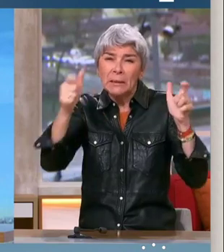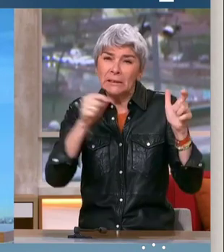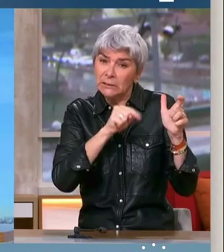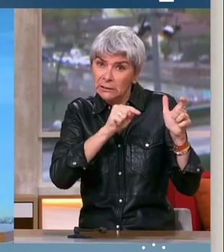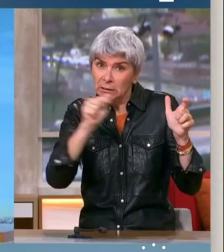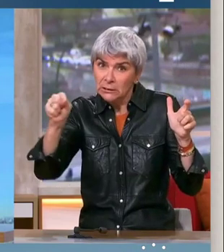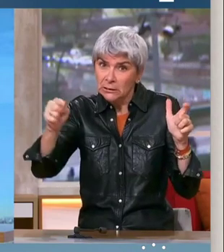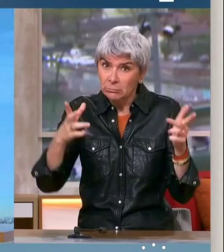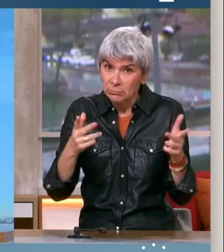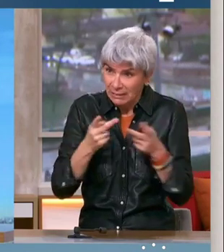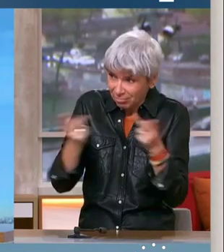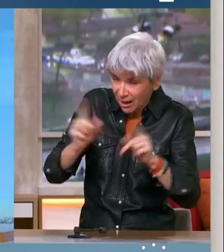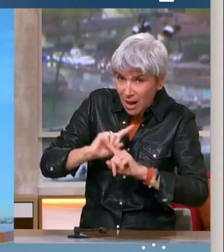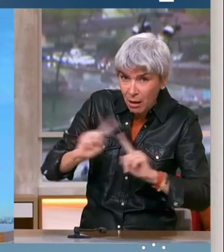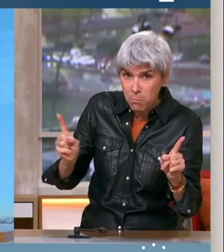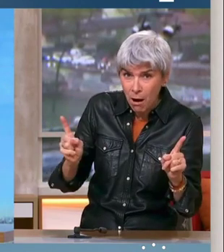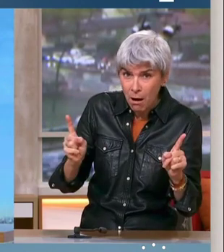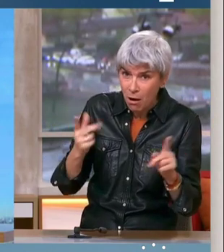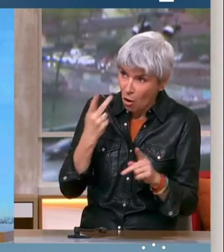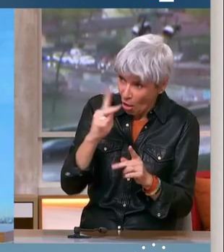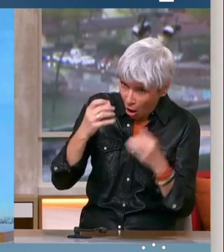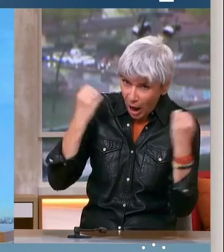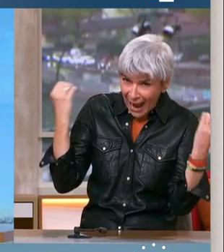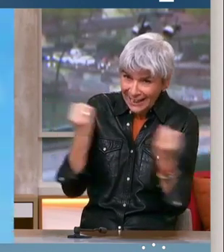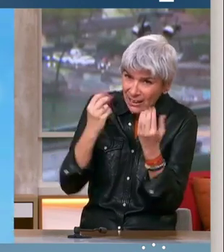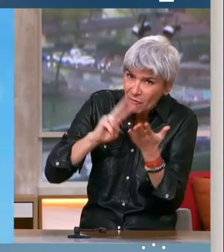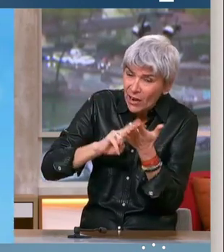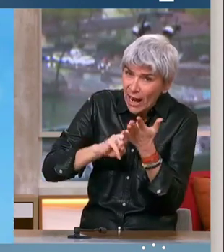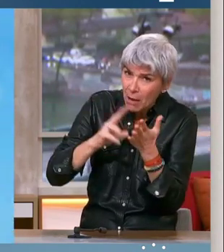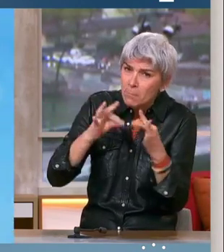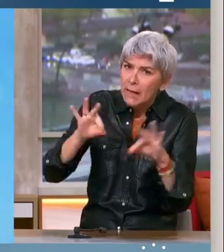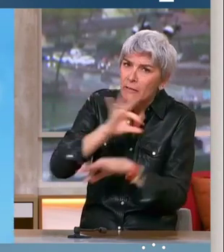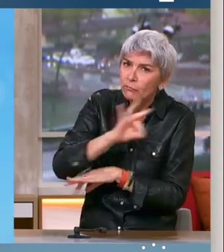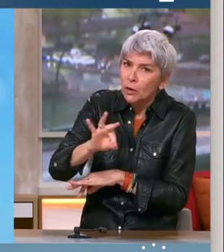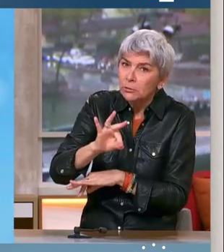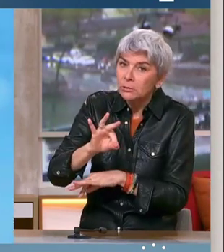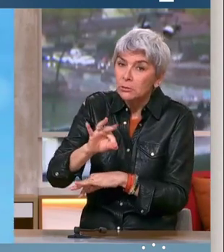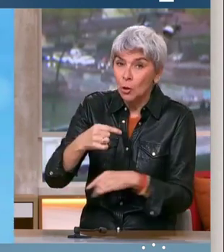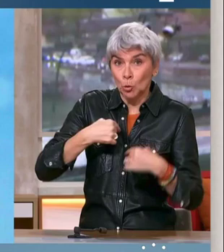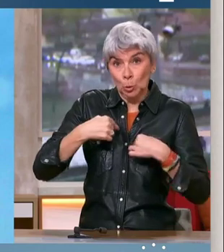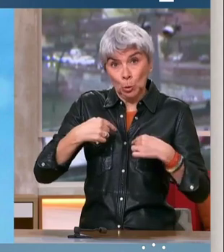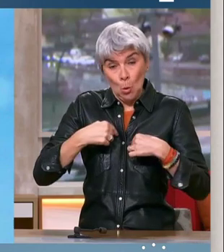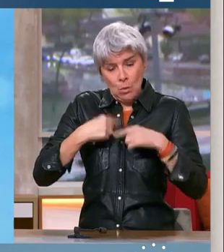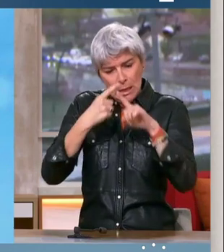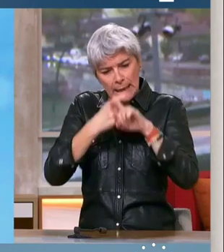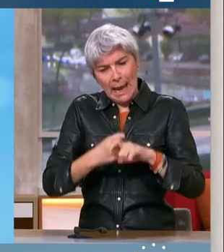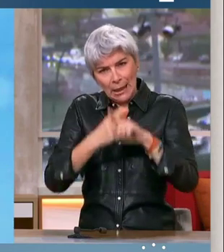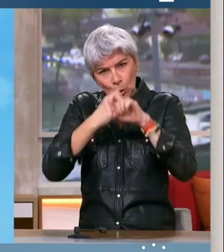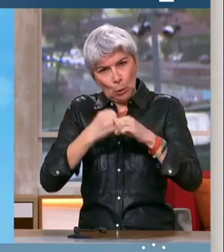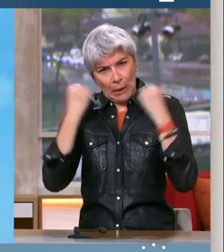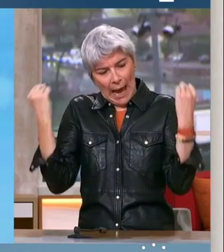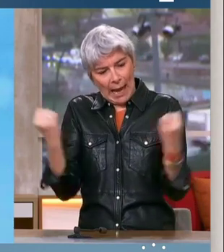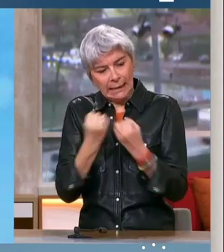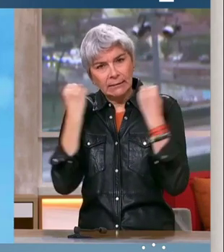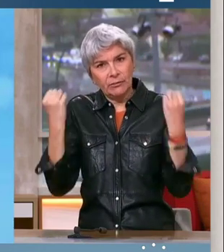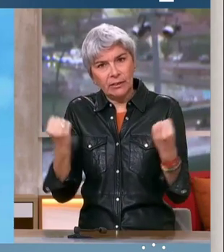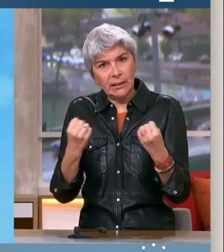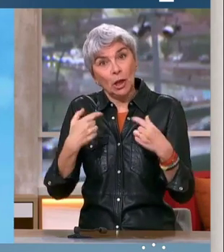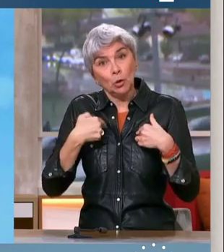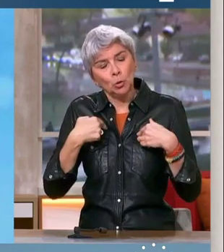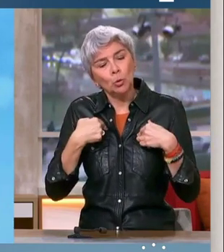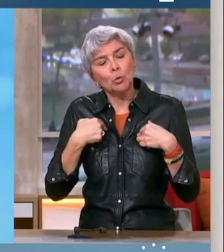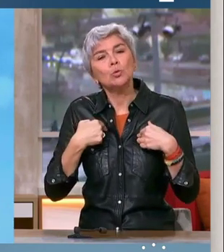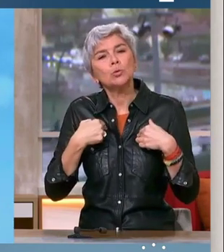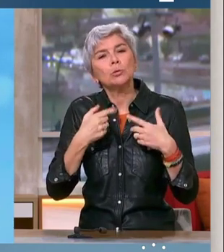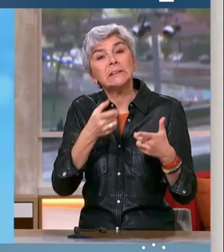ne déclarent pas leur activité réelle en France, eh bien c'est nous qui calculons cette activité réelle et nous, nous leur